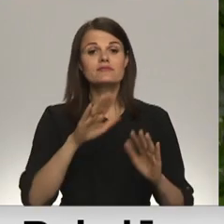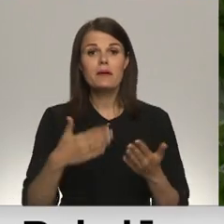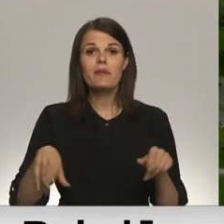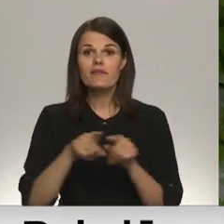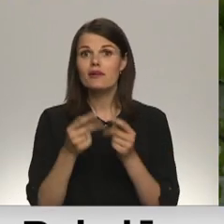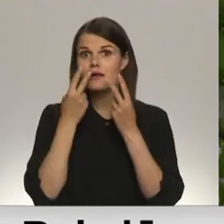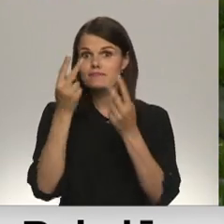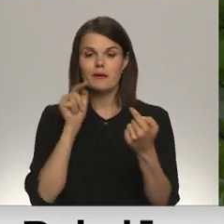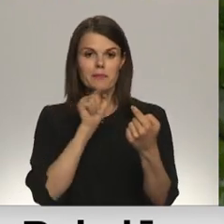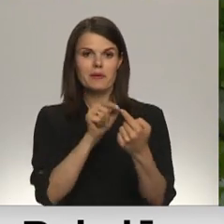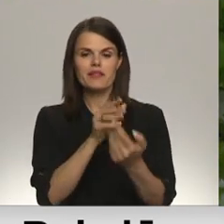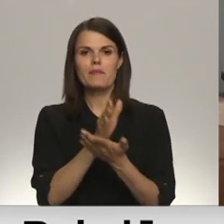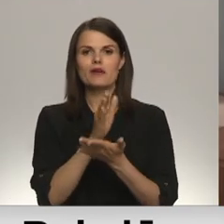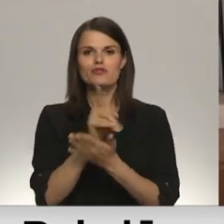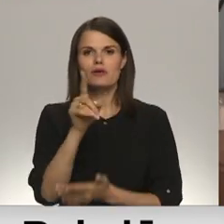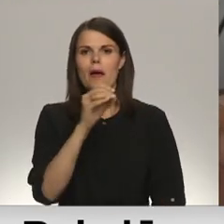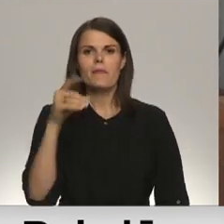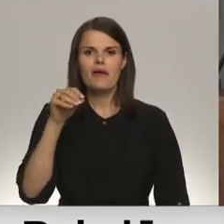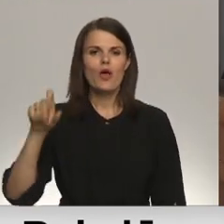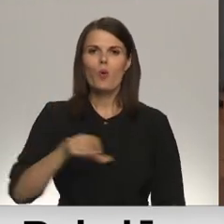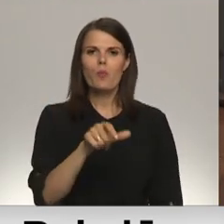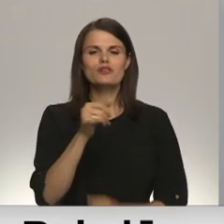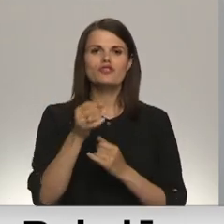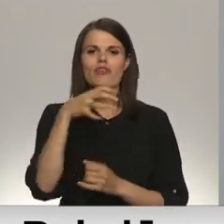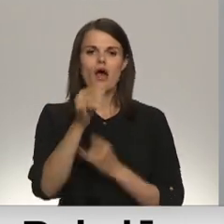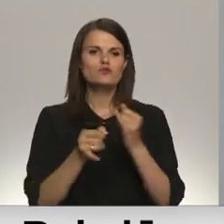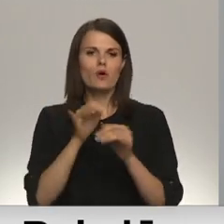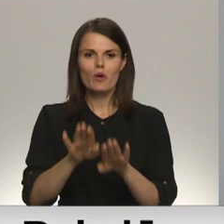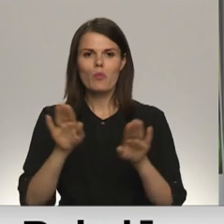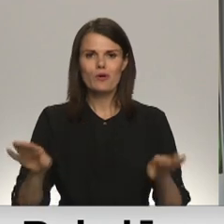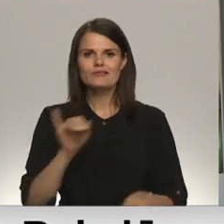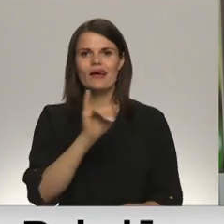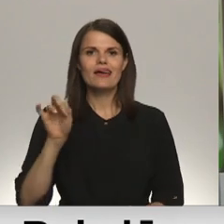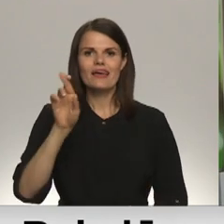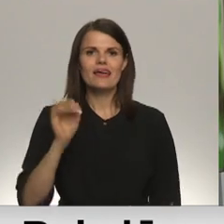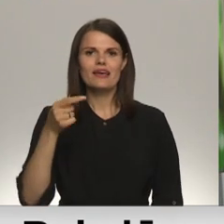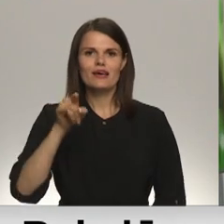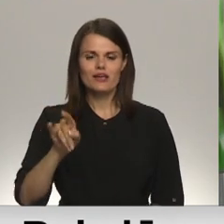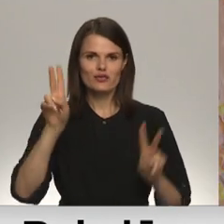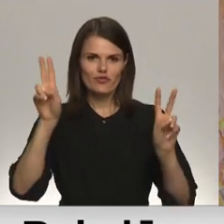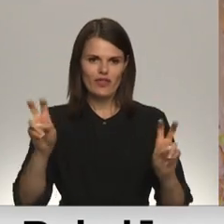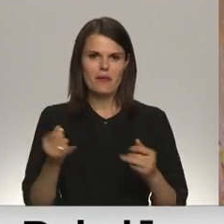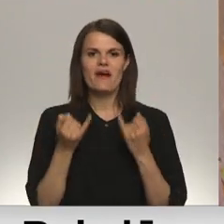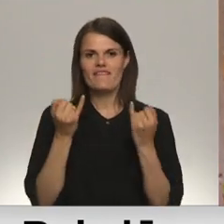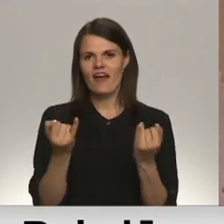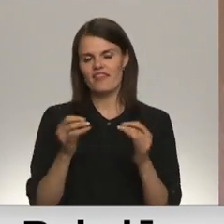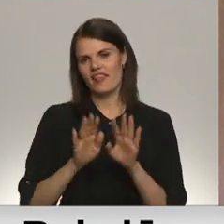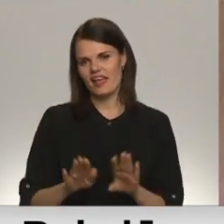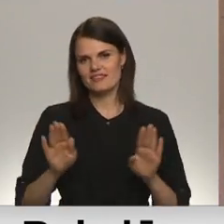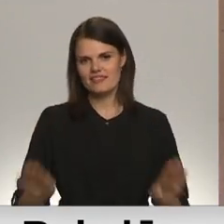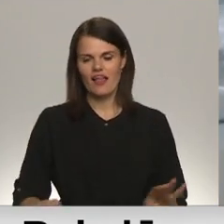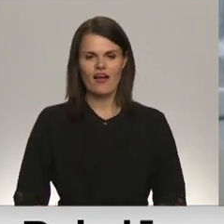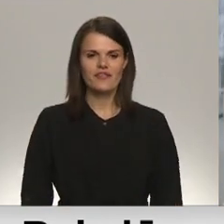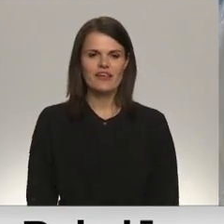ielūkoties pretīm esošajā Pētera upīša dārskopības muzejā, īrisu tēmai veltītajā izstādē. Dianā Bultiņa,